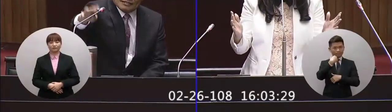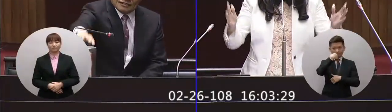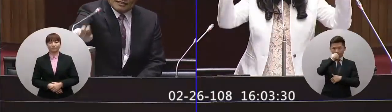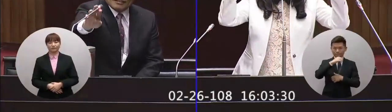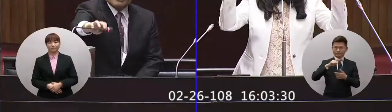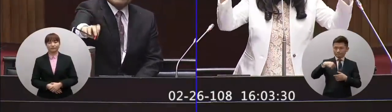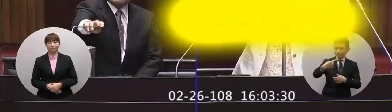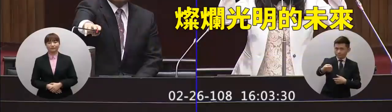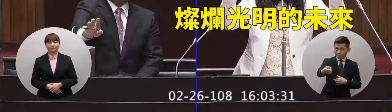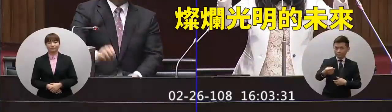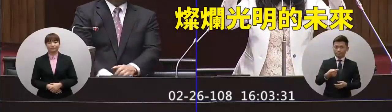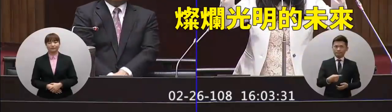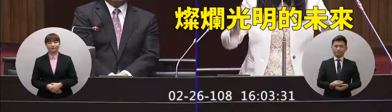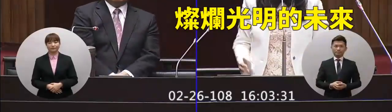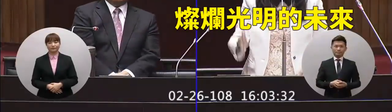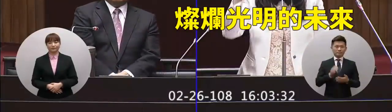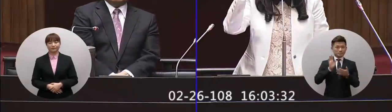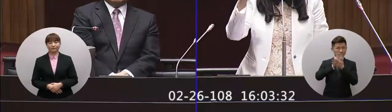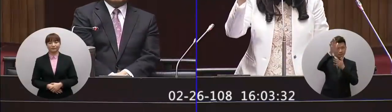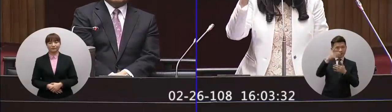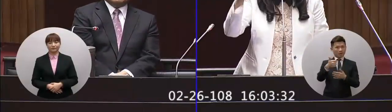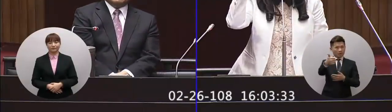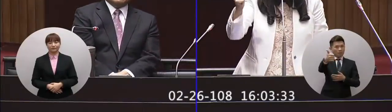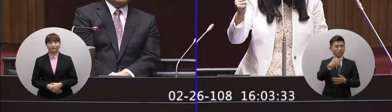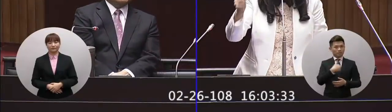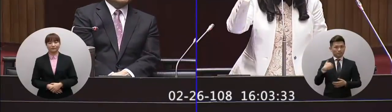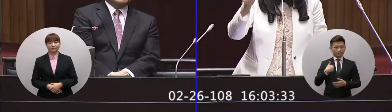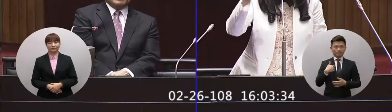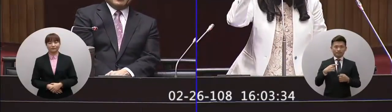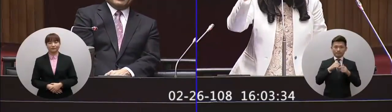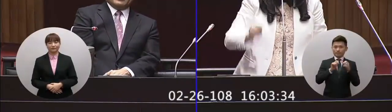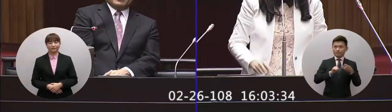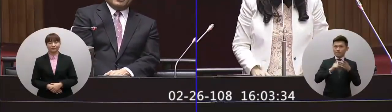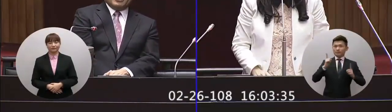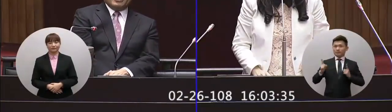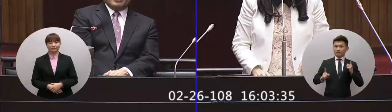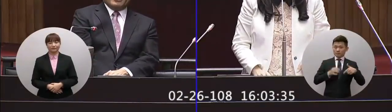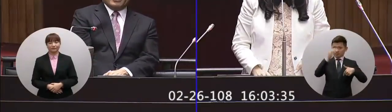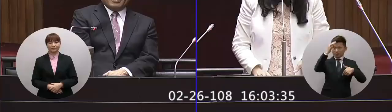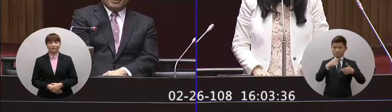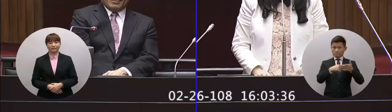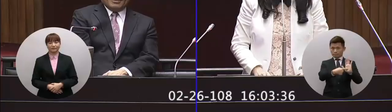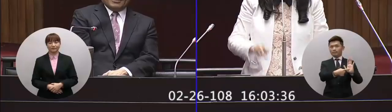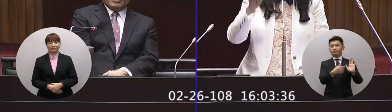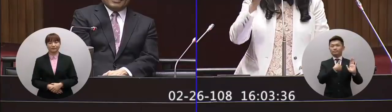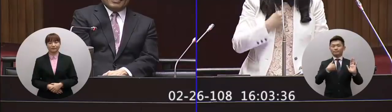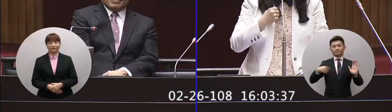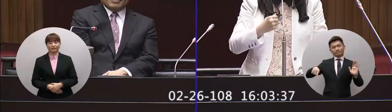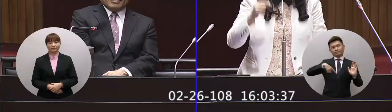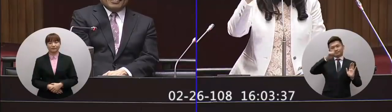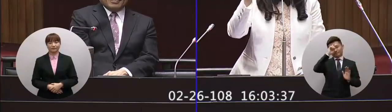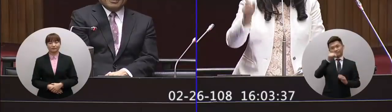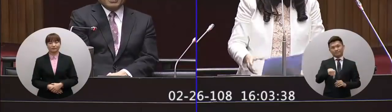下去怎麼樣能夠有災爛光明的未來我們的民主自由價值真的要能夠彰顯出來這是我們的期盼